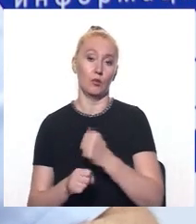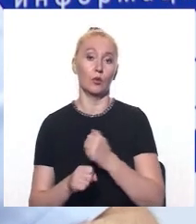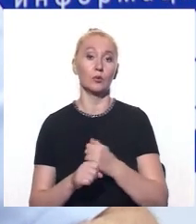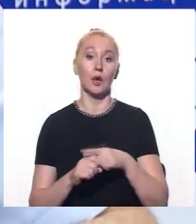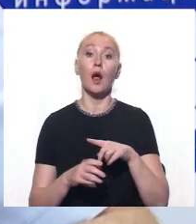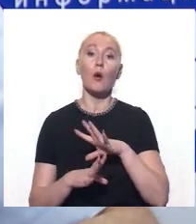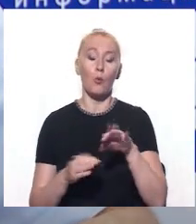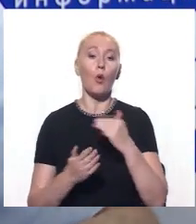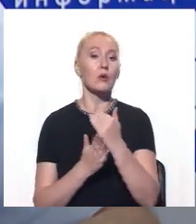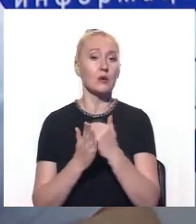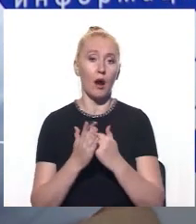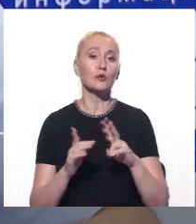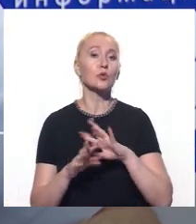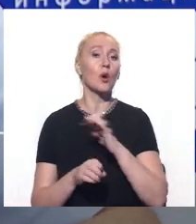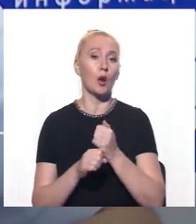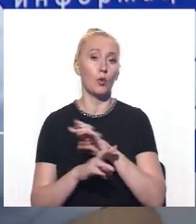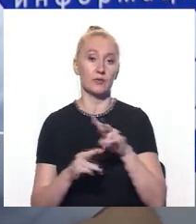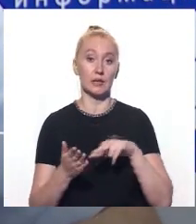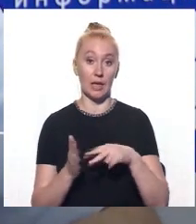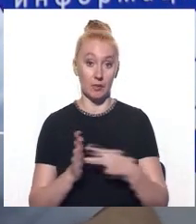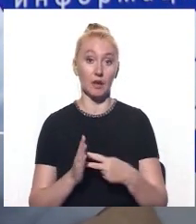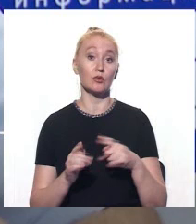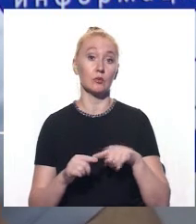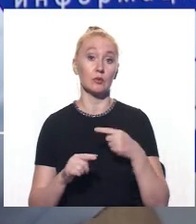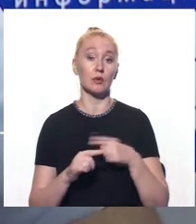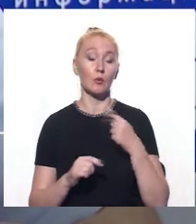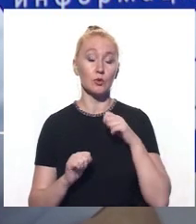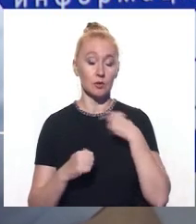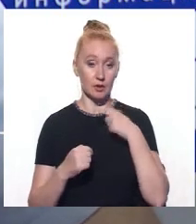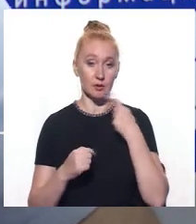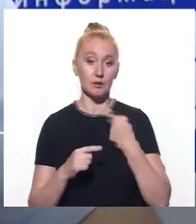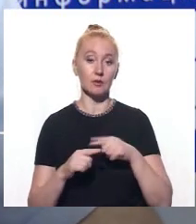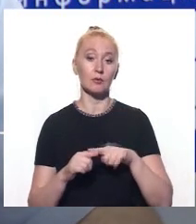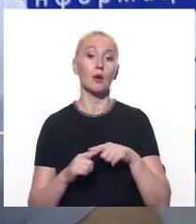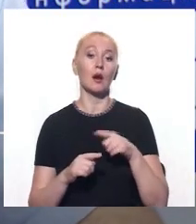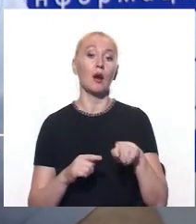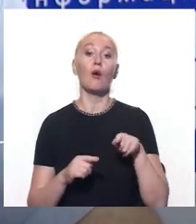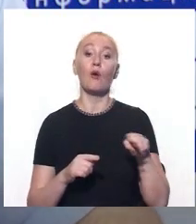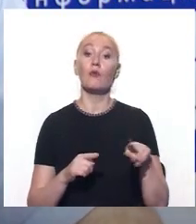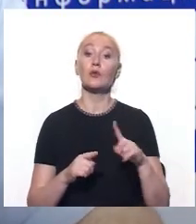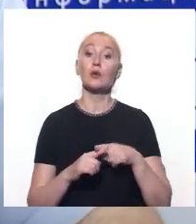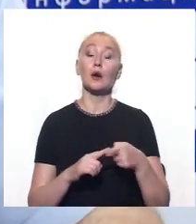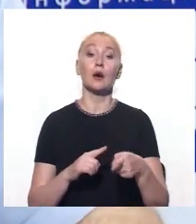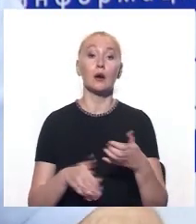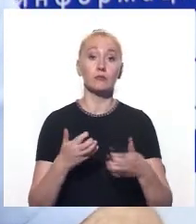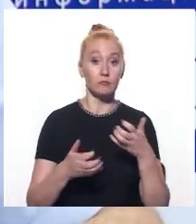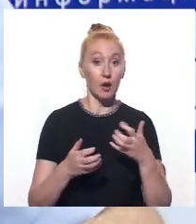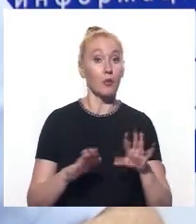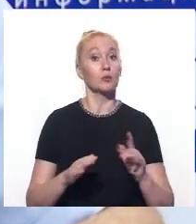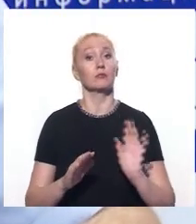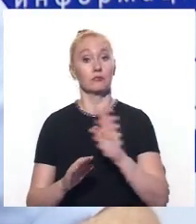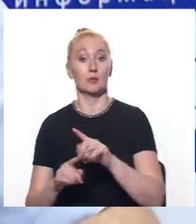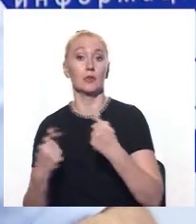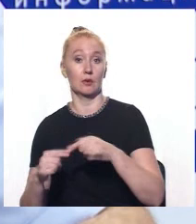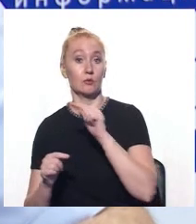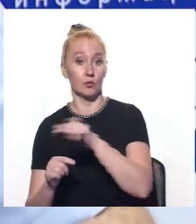заплановані, тому, як можна сказати, там у цьому терміні, револьверно. Тобто вони виконують роботи, ми йдемо далі. В